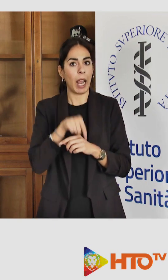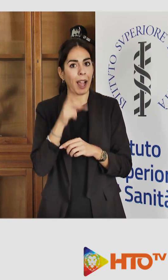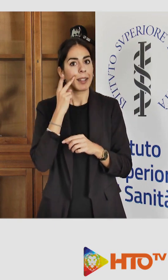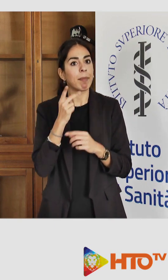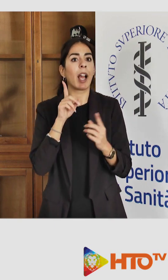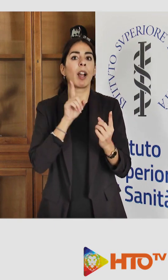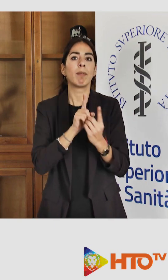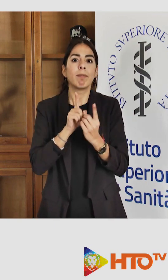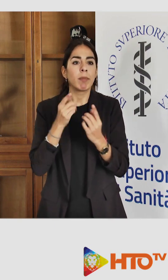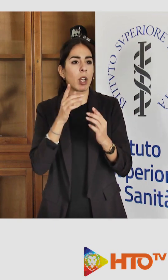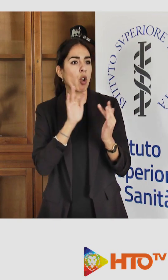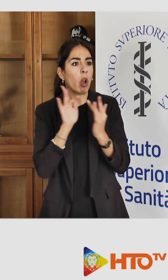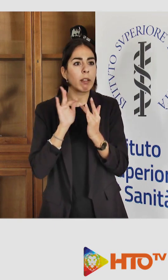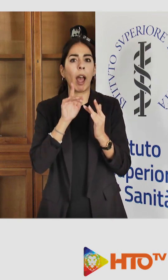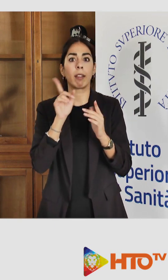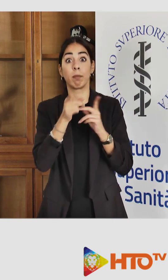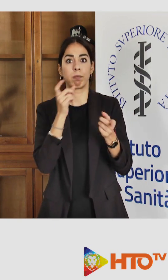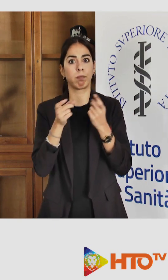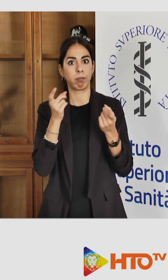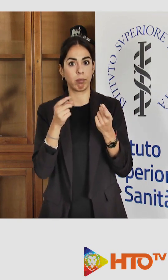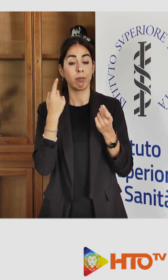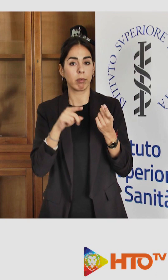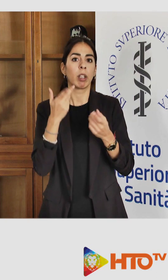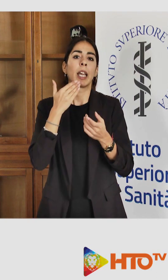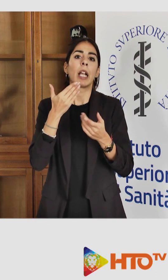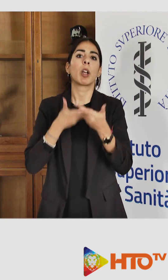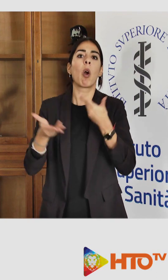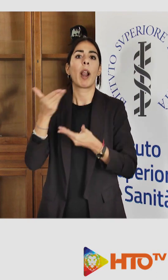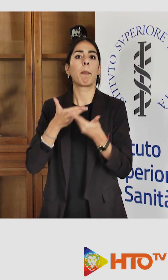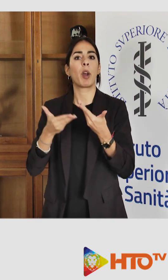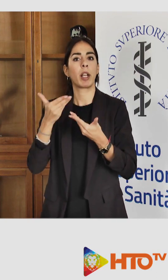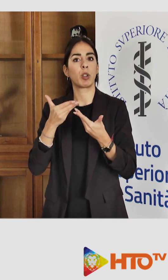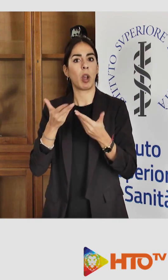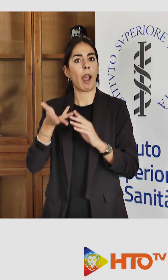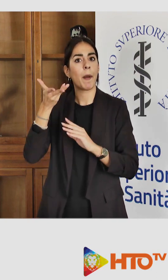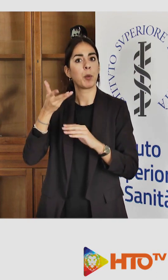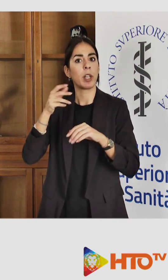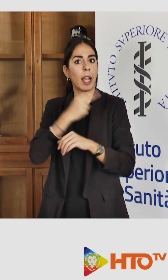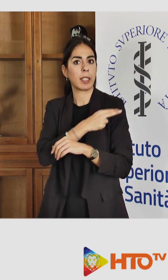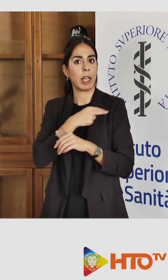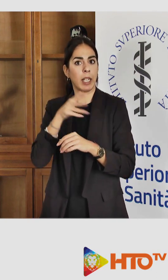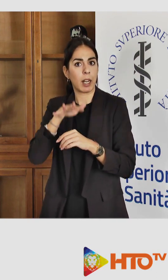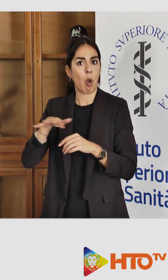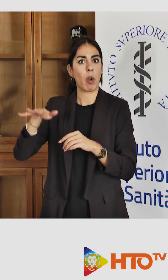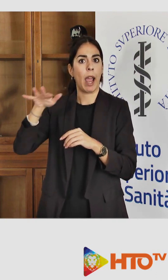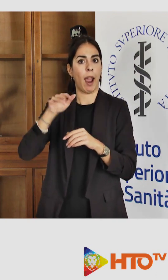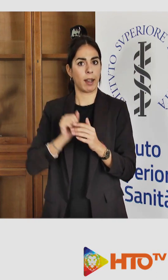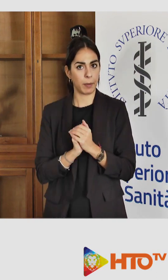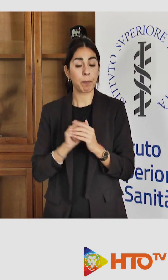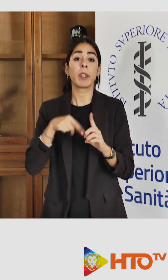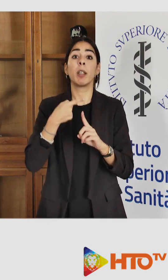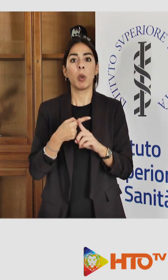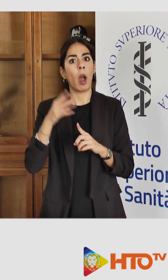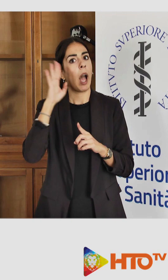collaborando ovviamente attivamente con le autorità sanitarie locali e mantenere elevata l'attenzione nell'applicare e